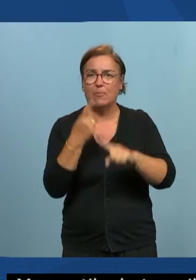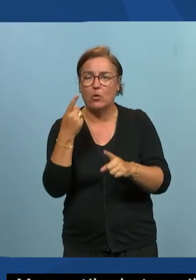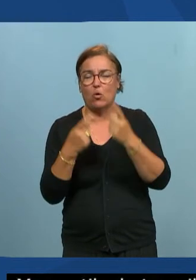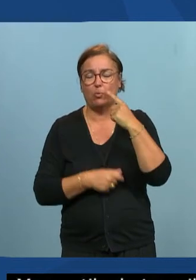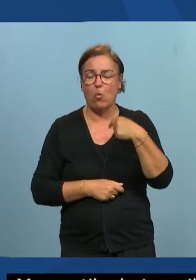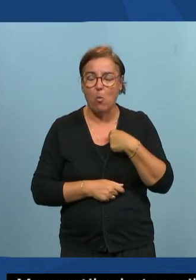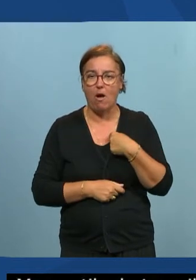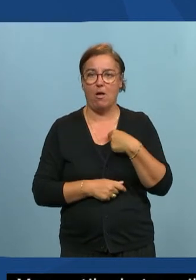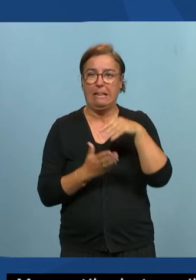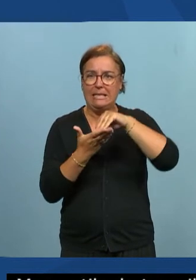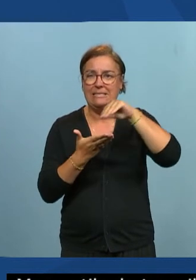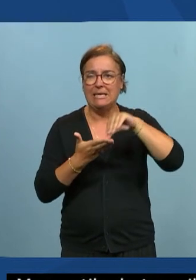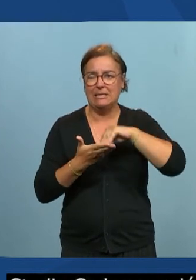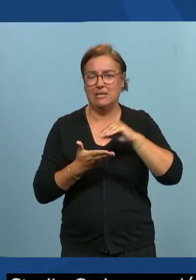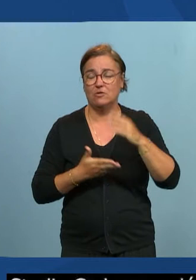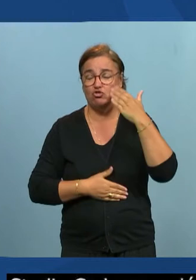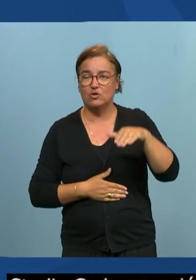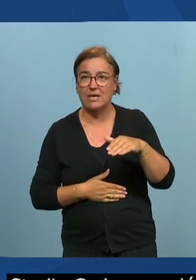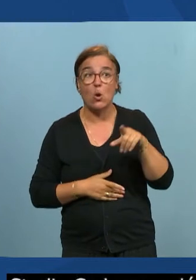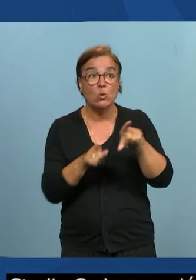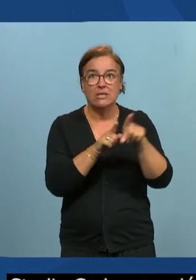ce qu y a à faire et je sais aussi ce qu